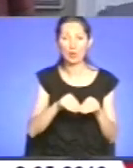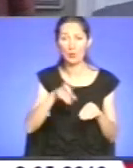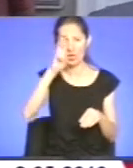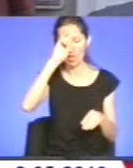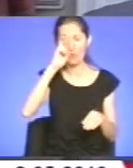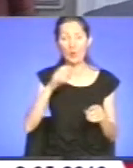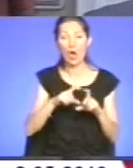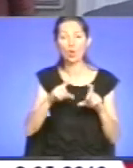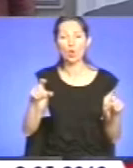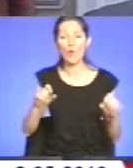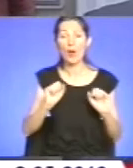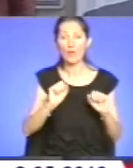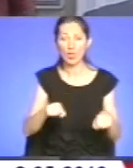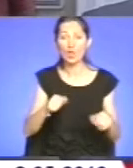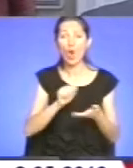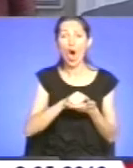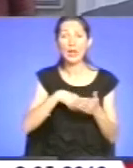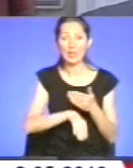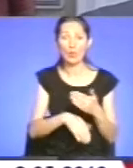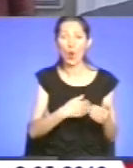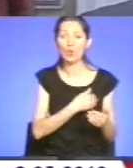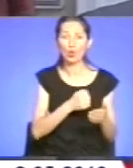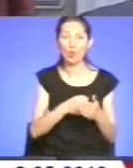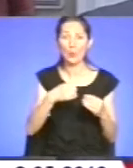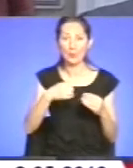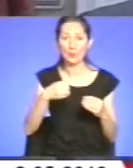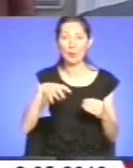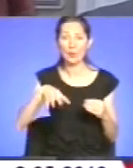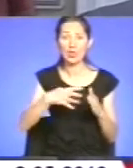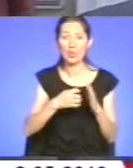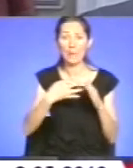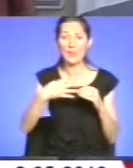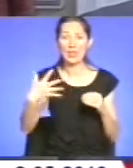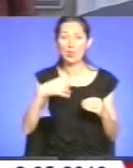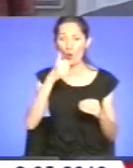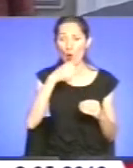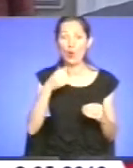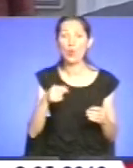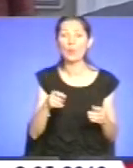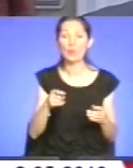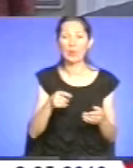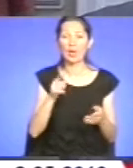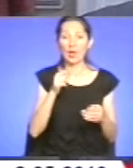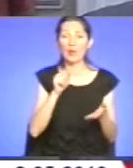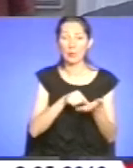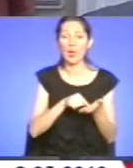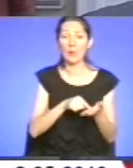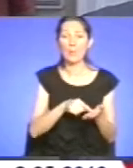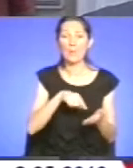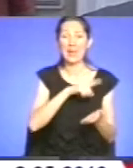архівом, хочемо до 2015 року нарешті ставити крапки надії в питаннях військових захоронень